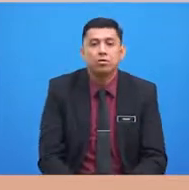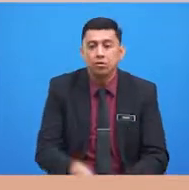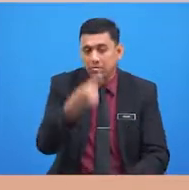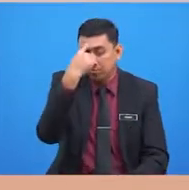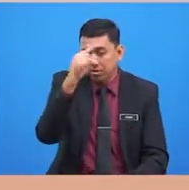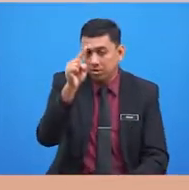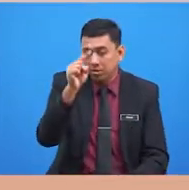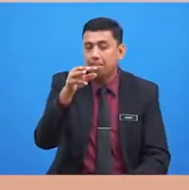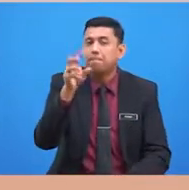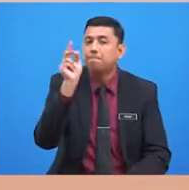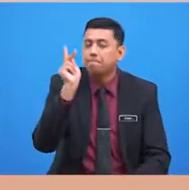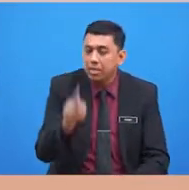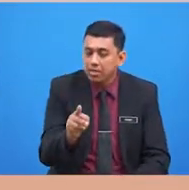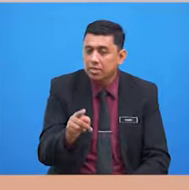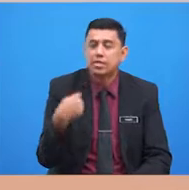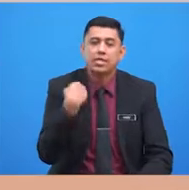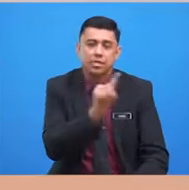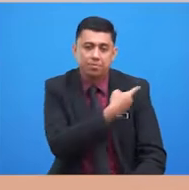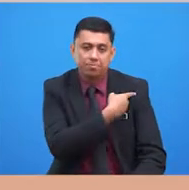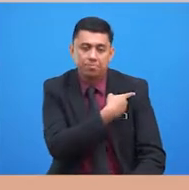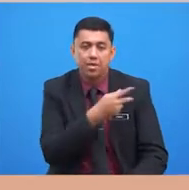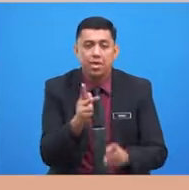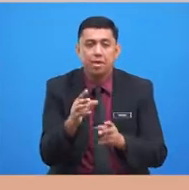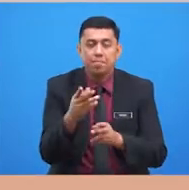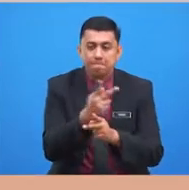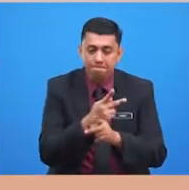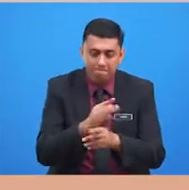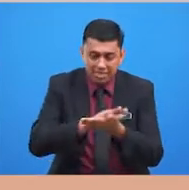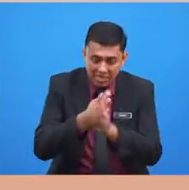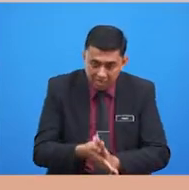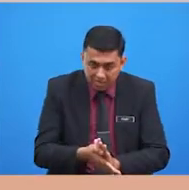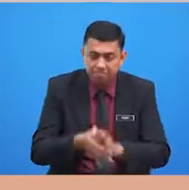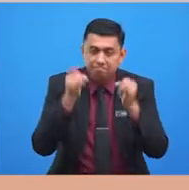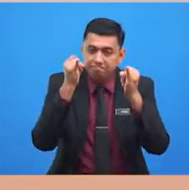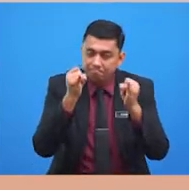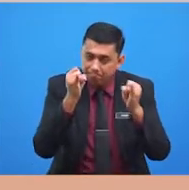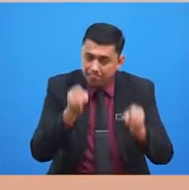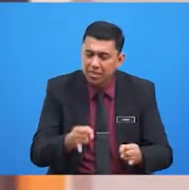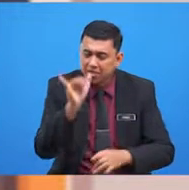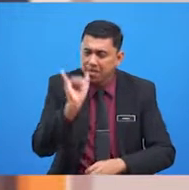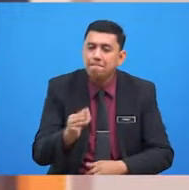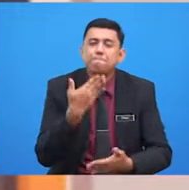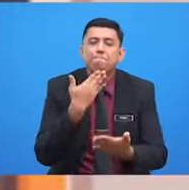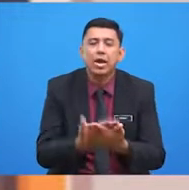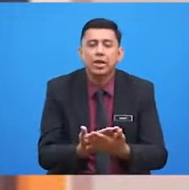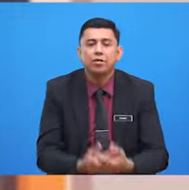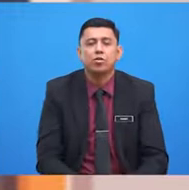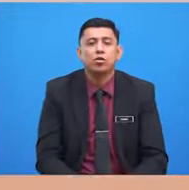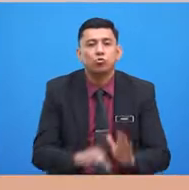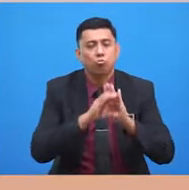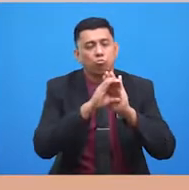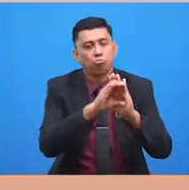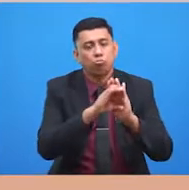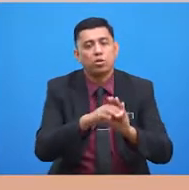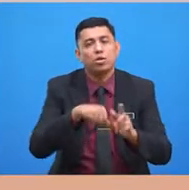memastikan kita menjadi insan yang baik. Sebagai contoh,